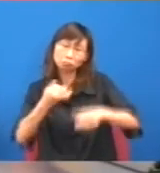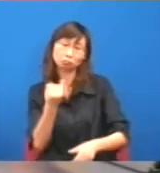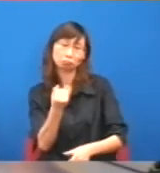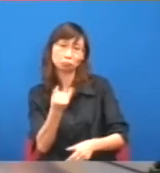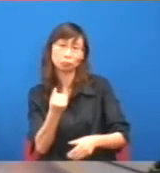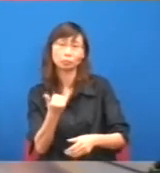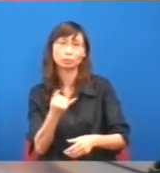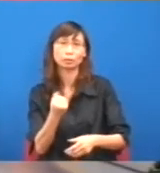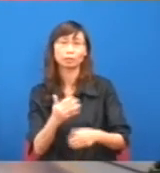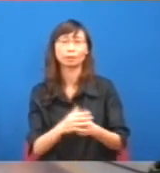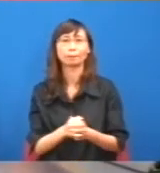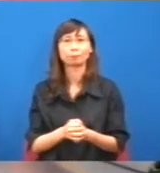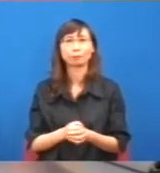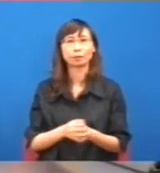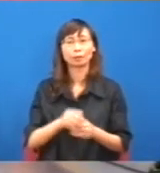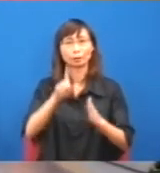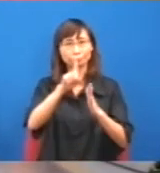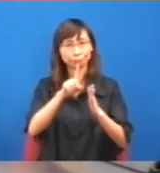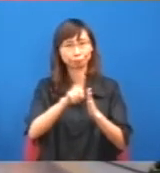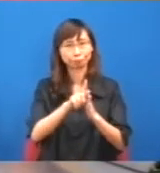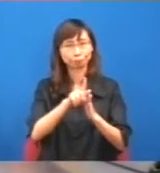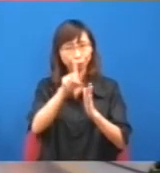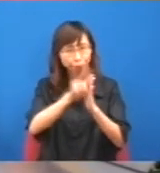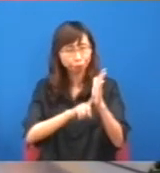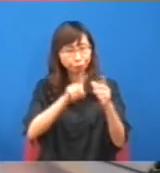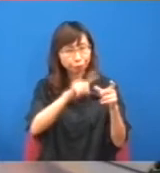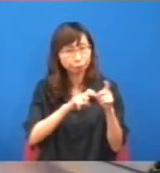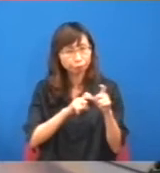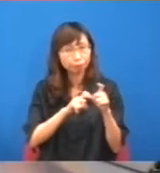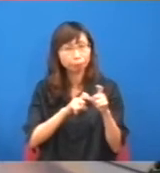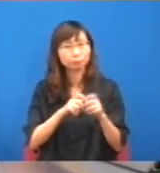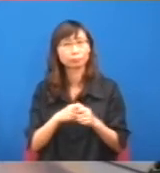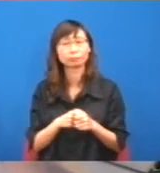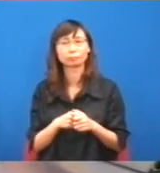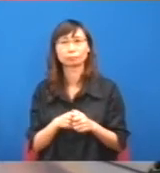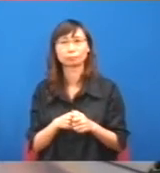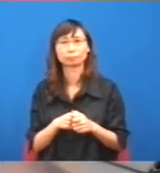公時上限和最低公司,就是一個圖配的問題,